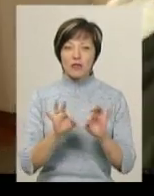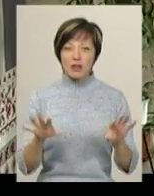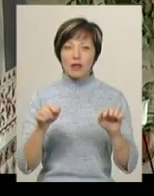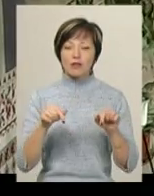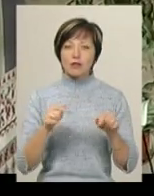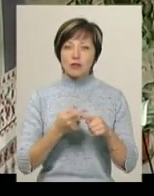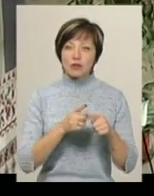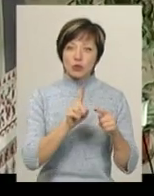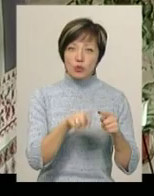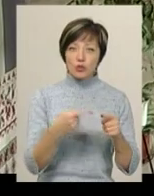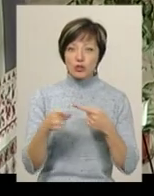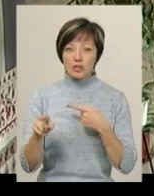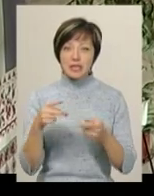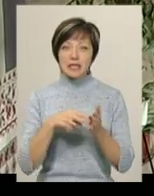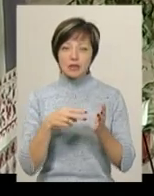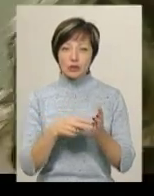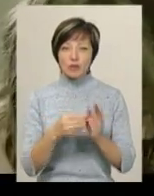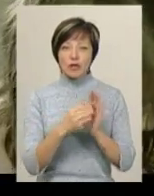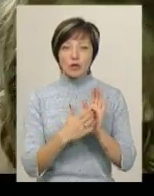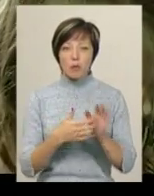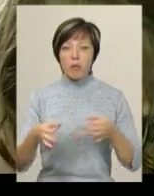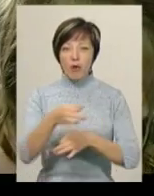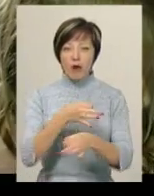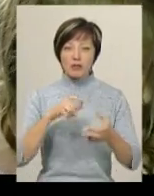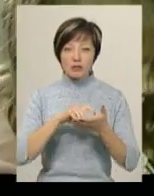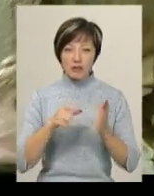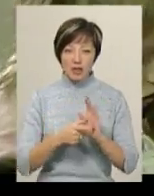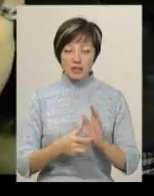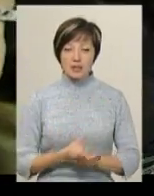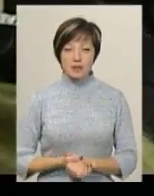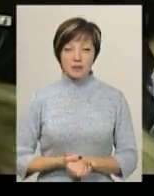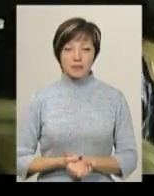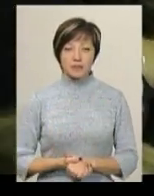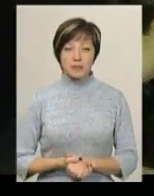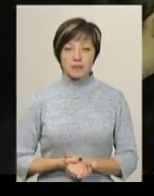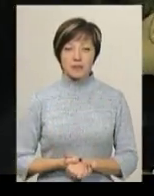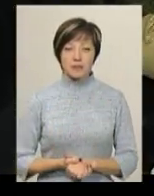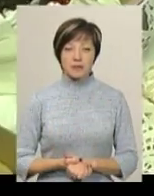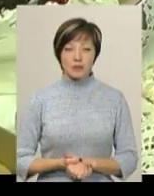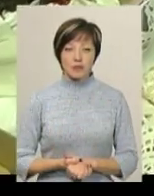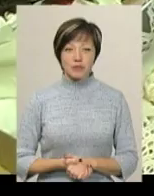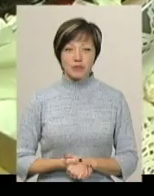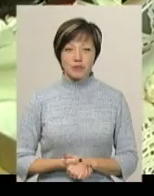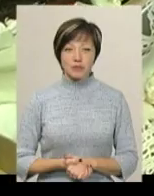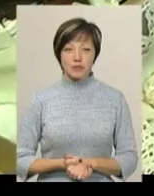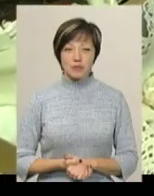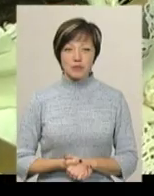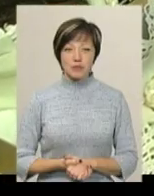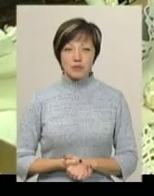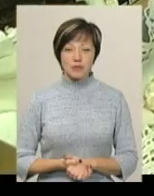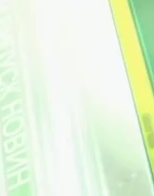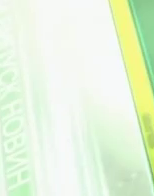що ціну на той чи інший продукт діти встановлювали, порадившись в класі. Вікторія Зелінська, Дем'ян Цегольник, Новини, Поділля, Центр.